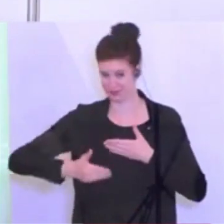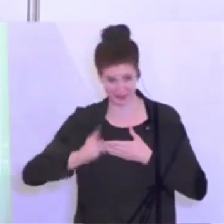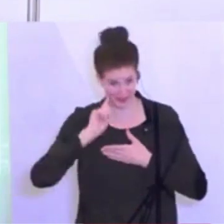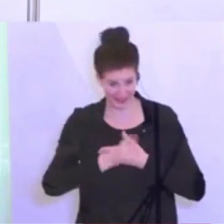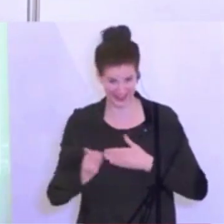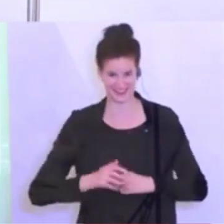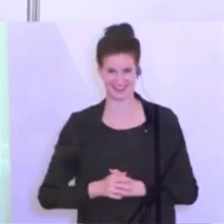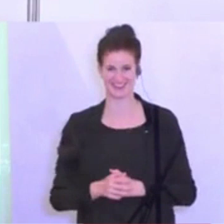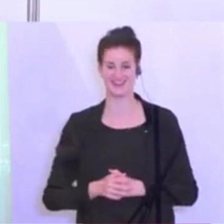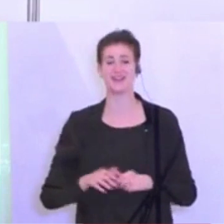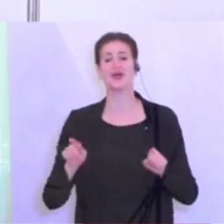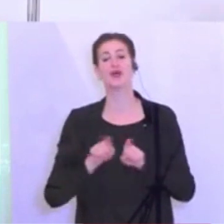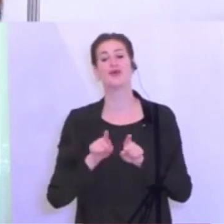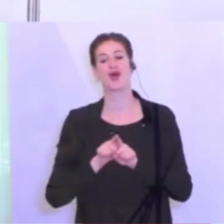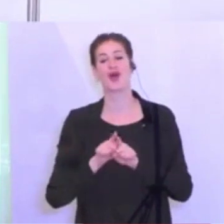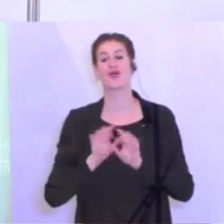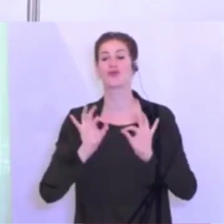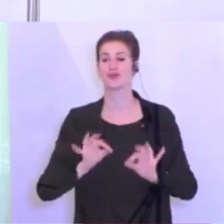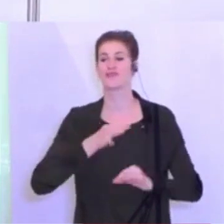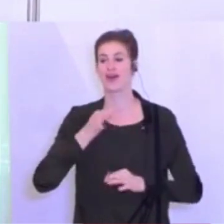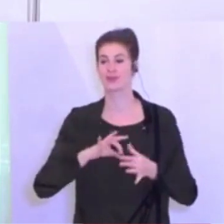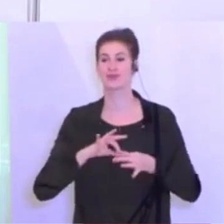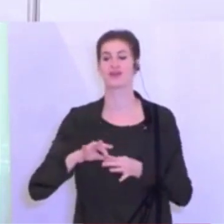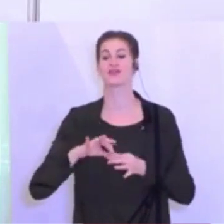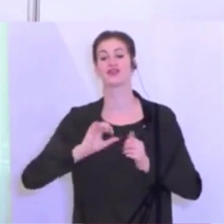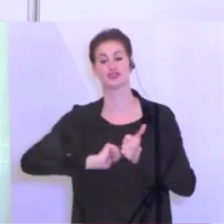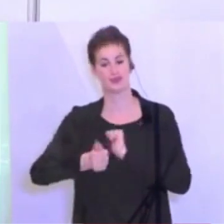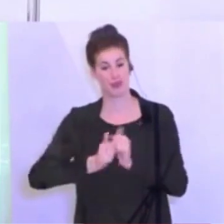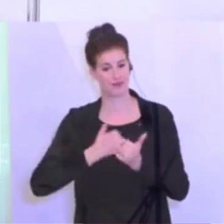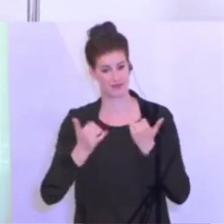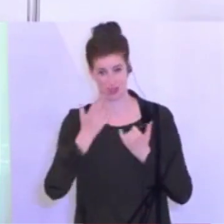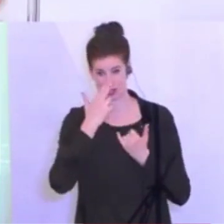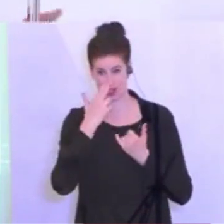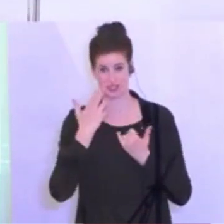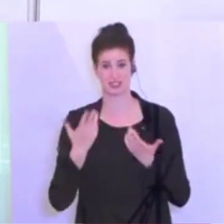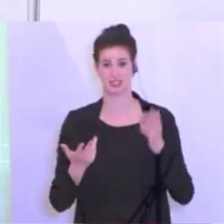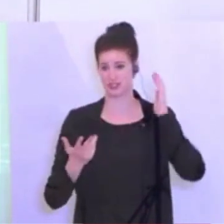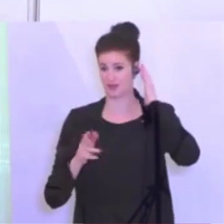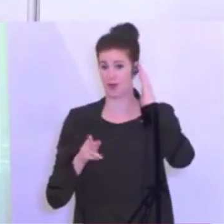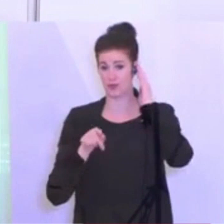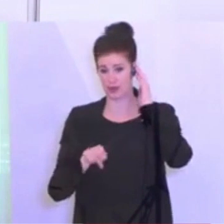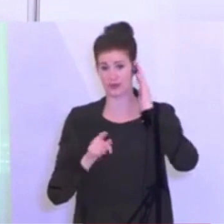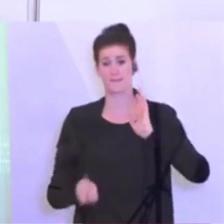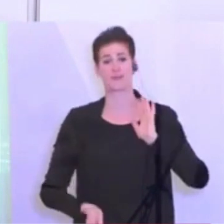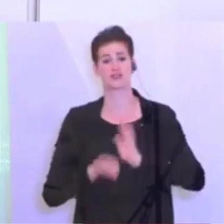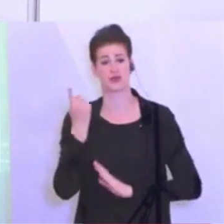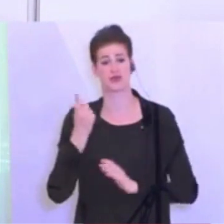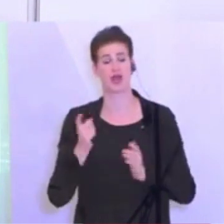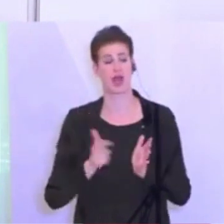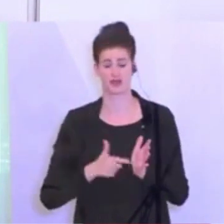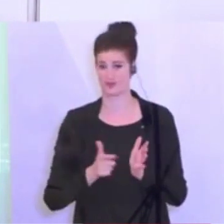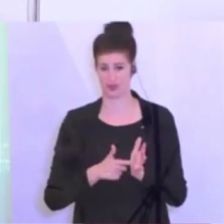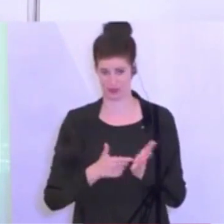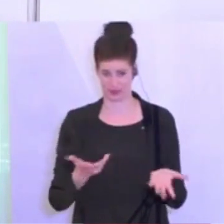ist die Betätigung des Sports. Und da kann ich weitere Schritte ankündigen, weil dort eine besondere Herausforderung vorliegt.